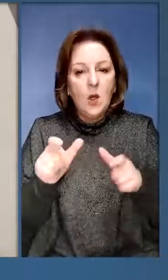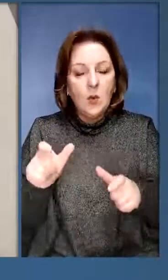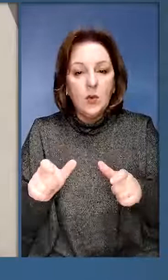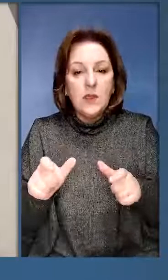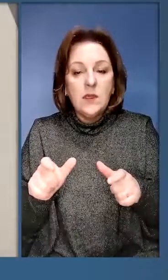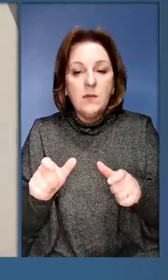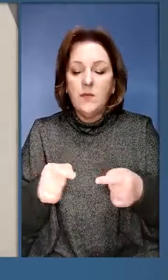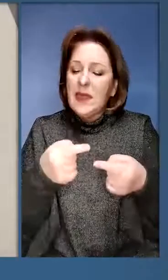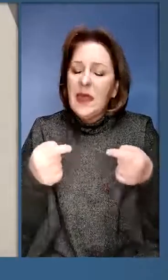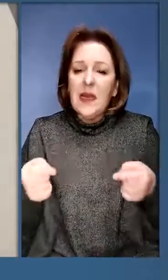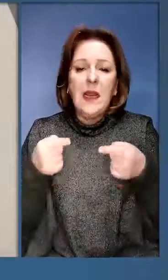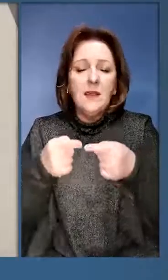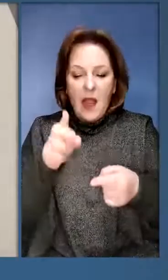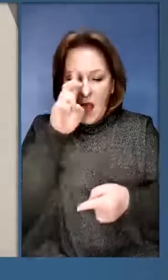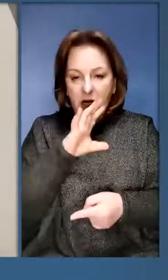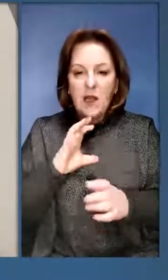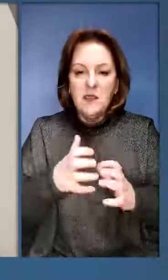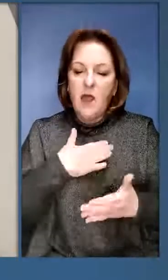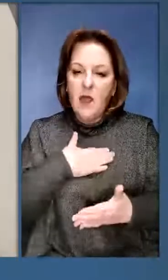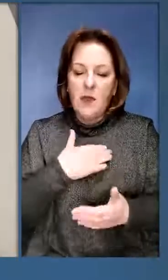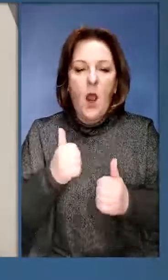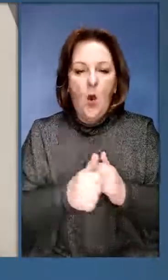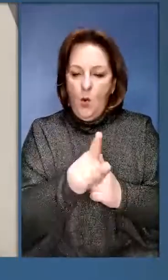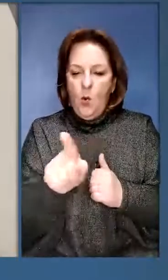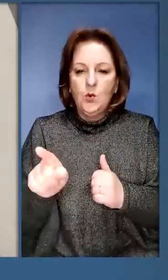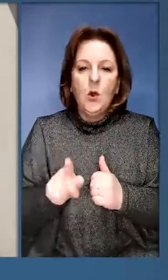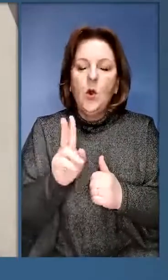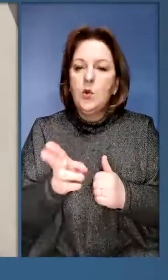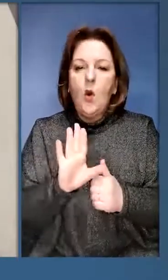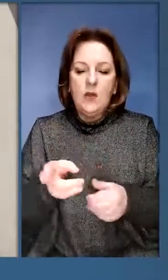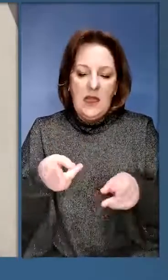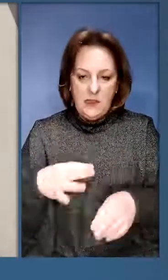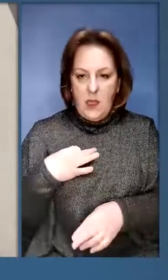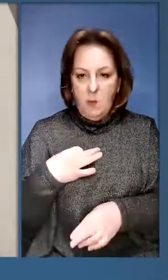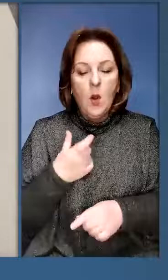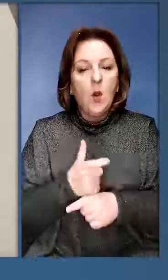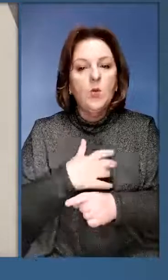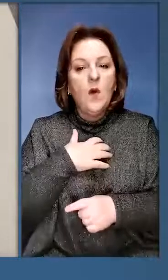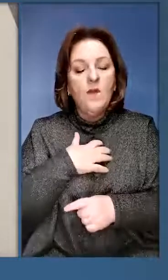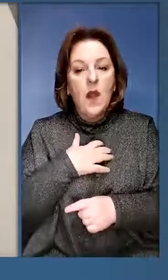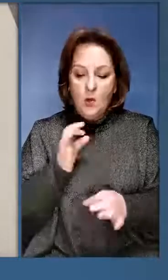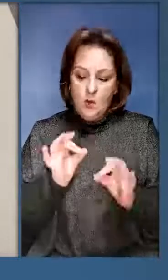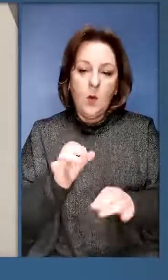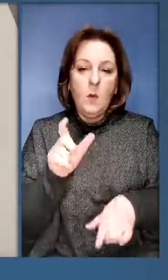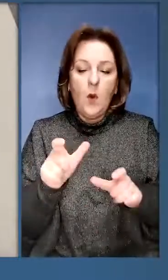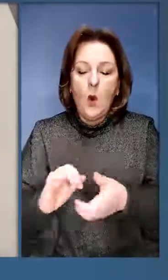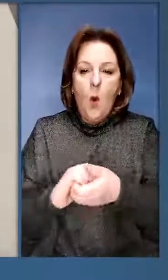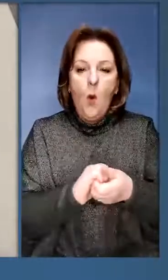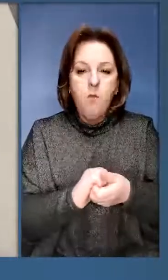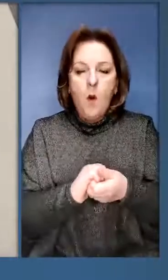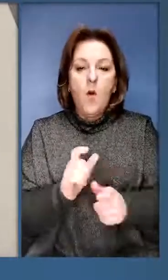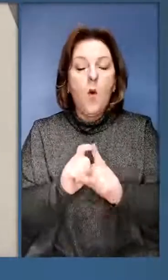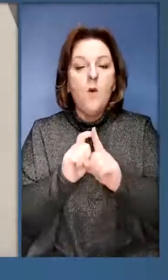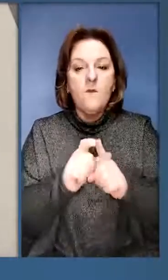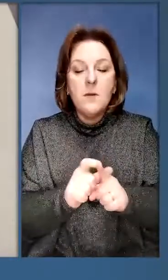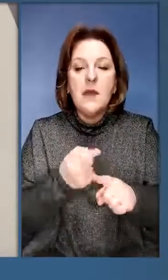звичайних людей з різних країн світу. Дякую кожному, хто не залишився байдужим. Дуже важливо, що нормальні люди